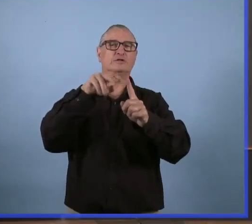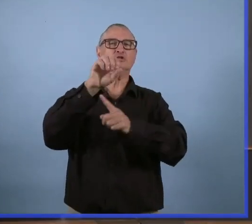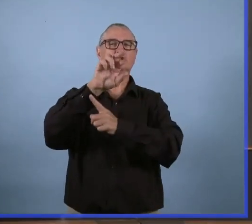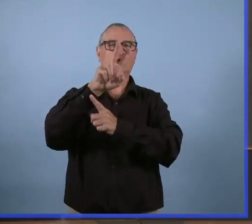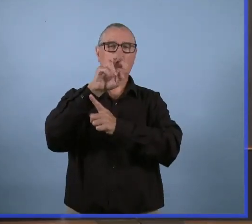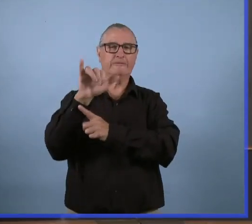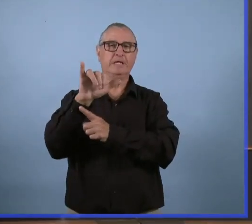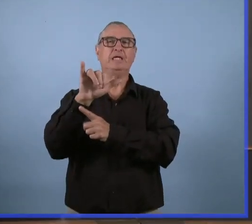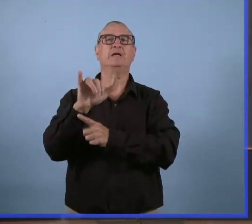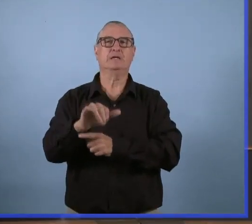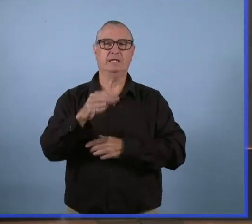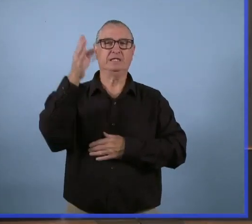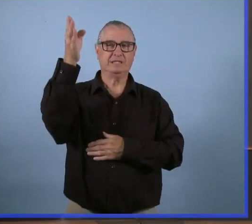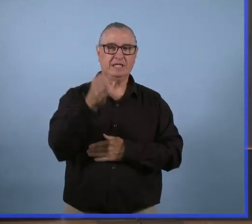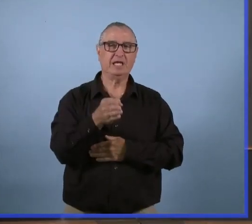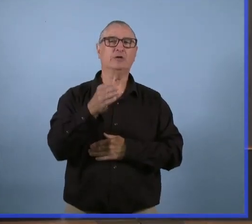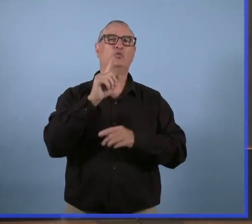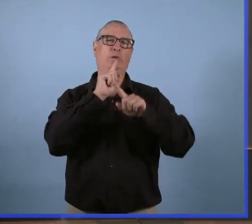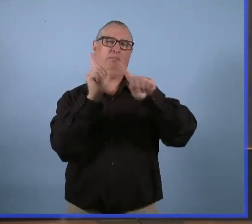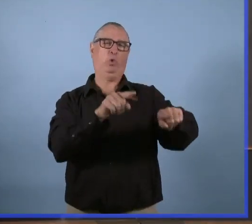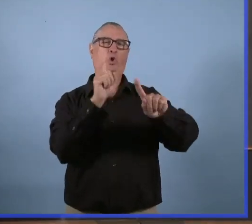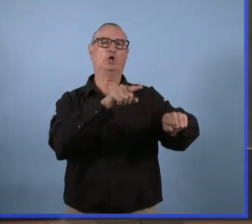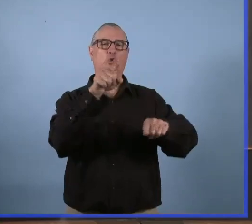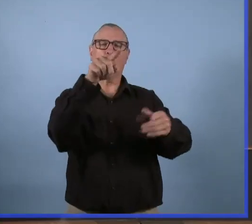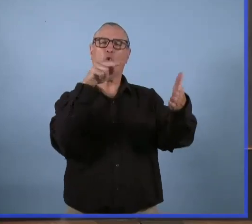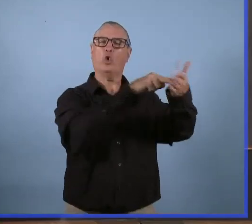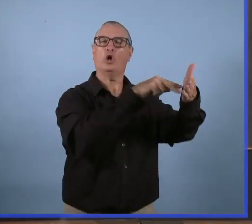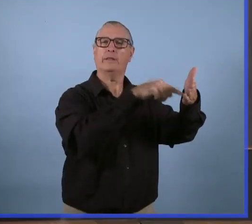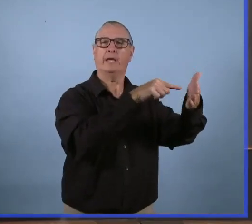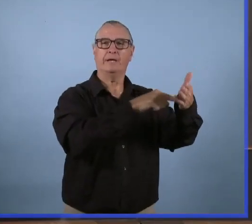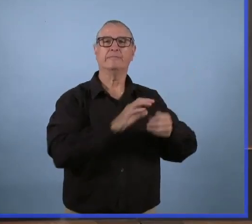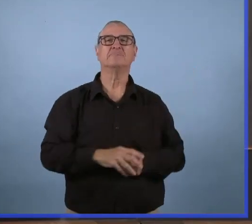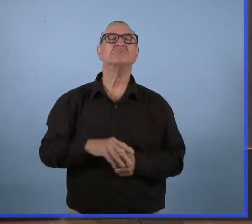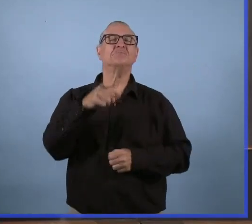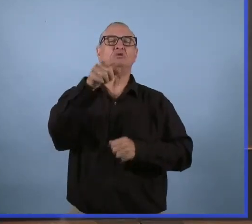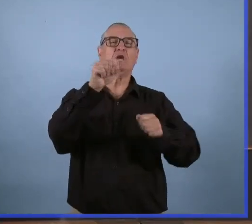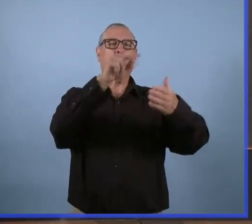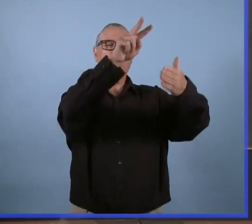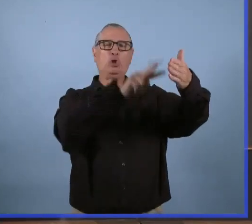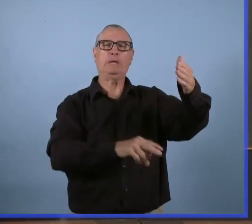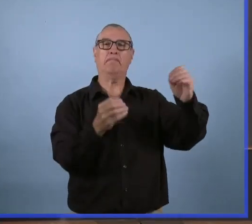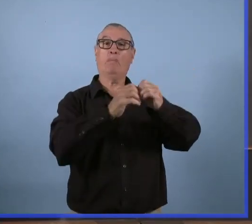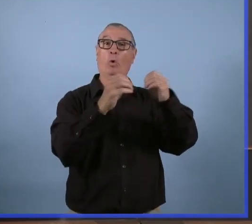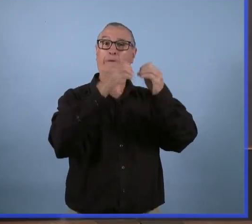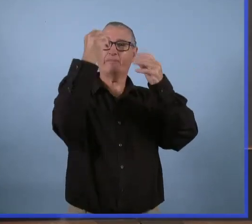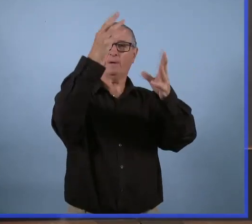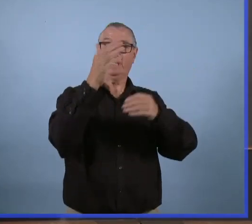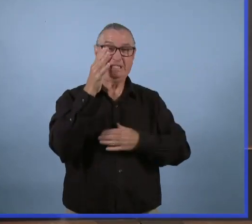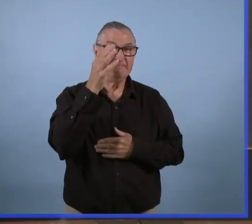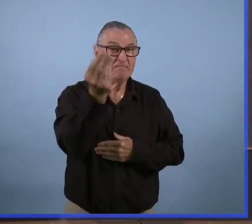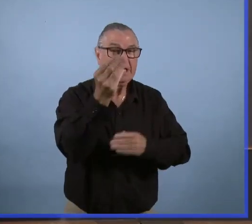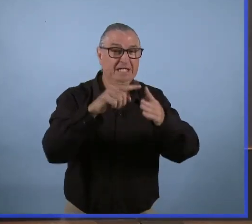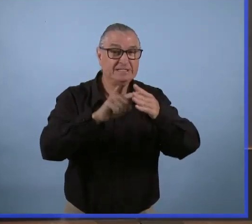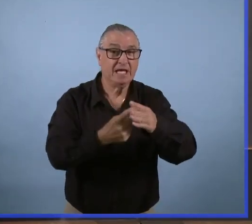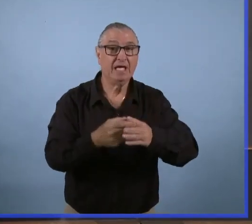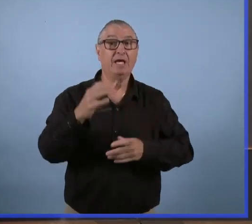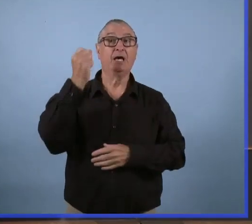Mais on continue de voir des décès liés au virus et on continue de voir la pression sur notre système de santé.